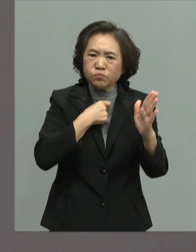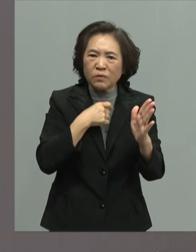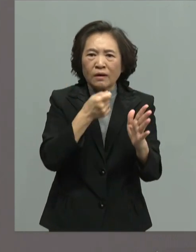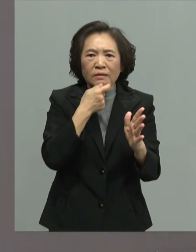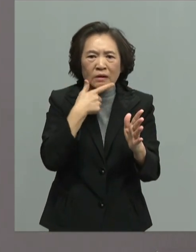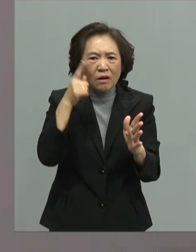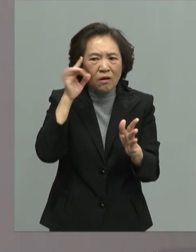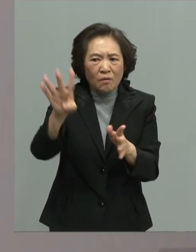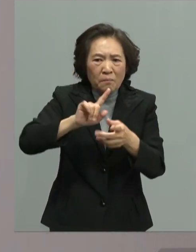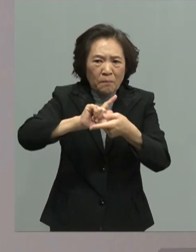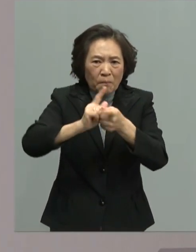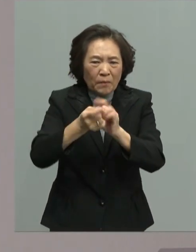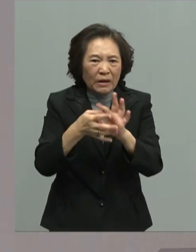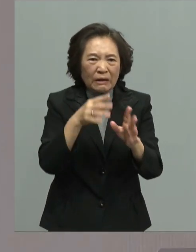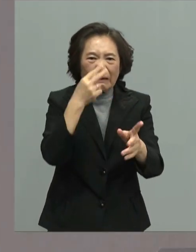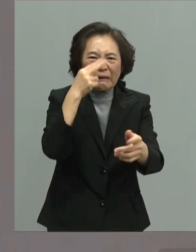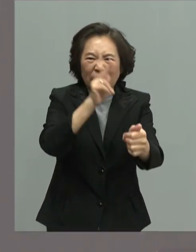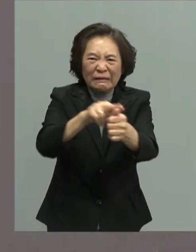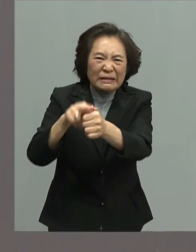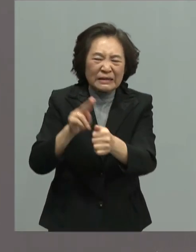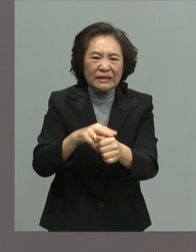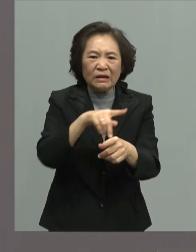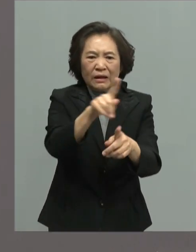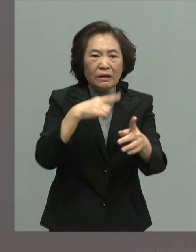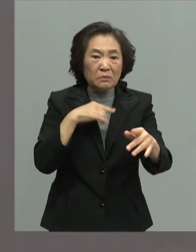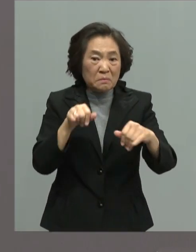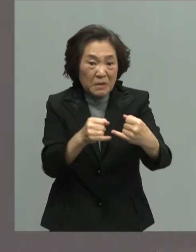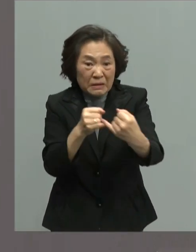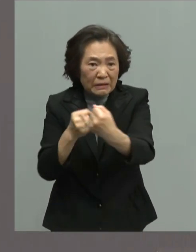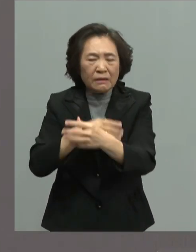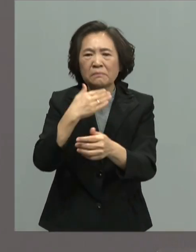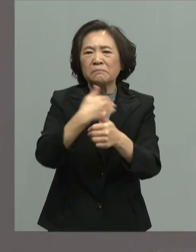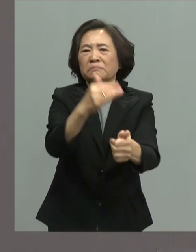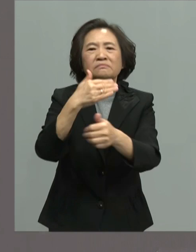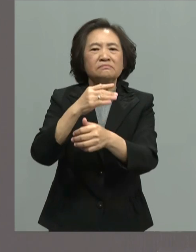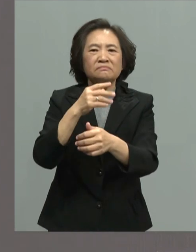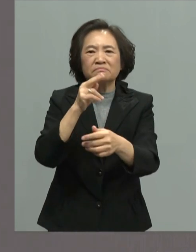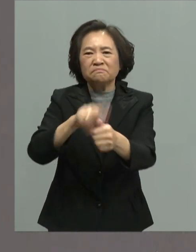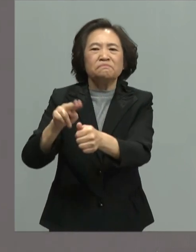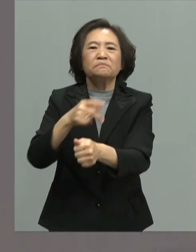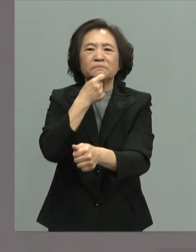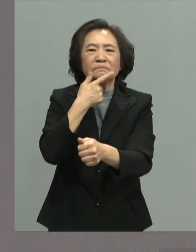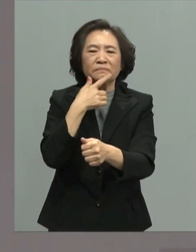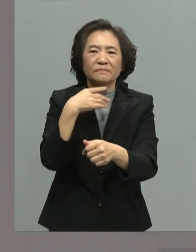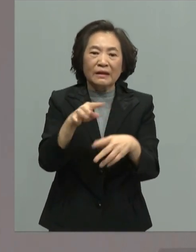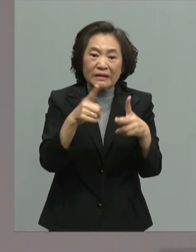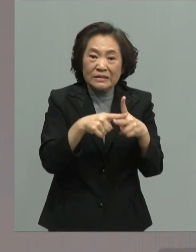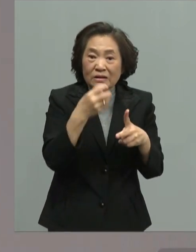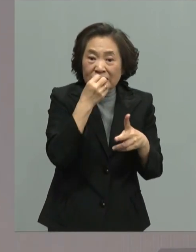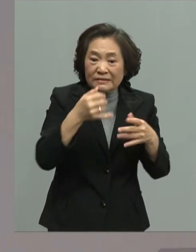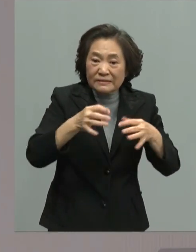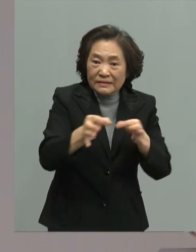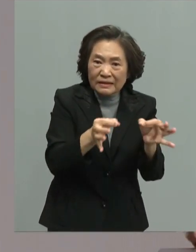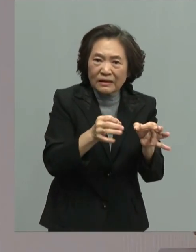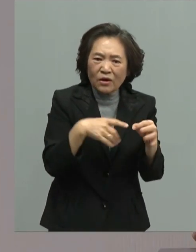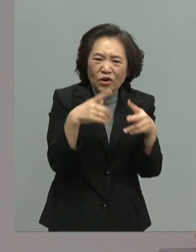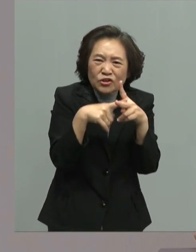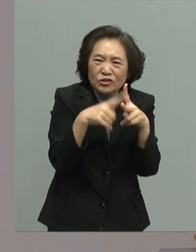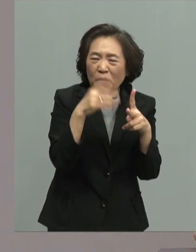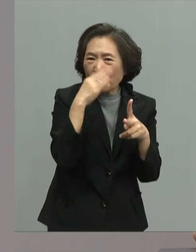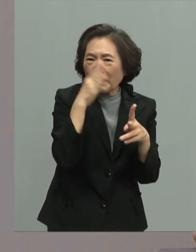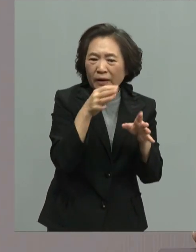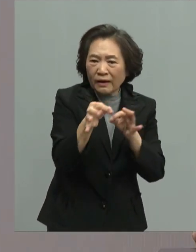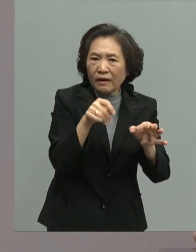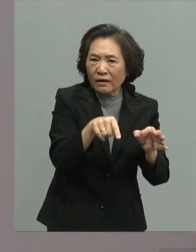打手甚至有小吃店做一个小点的生意人